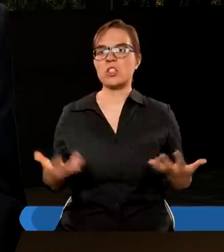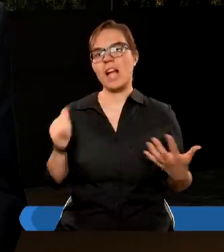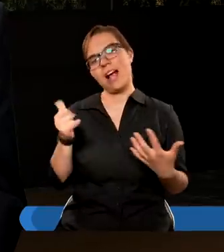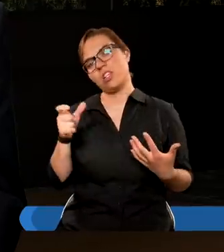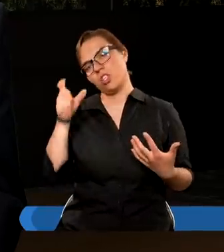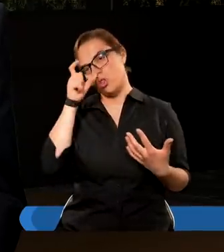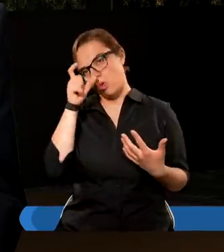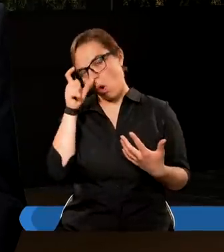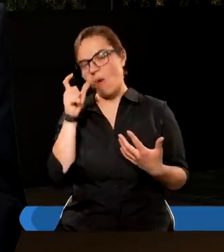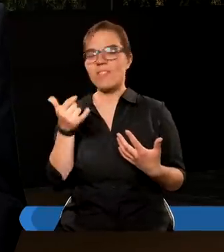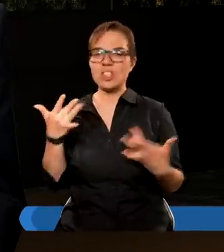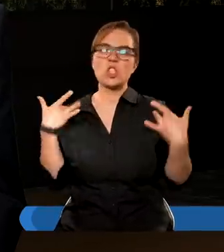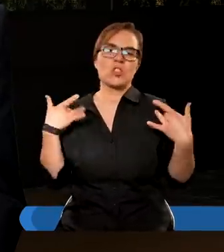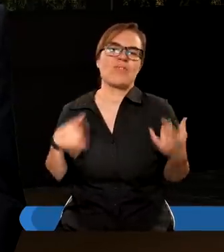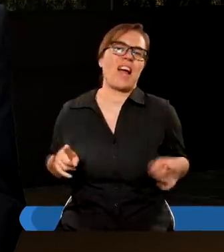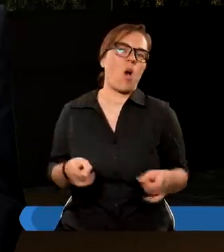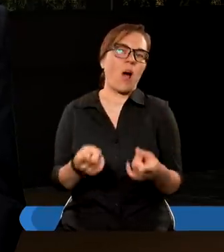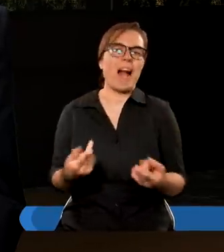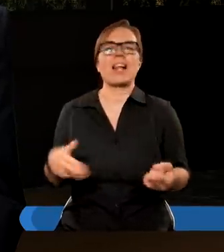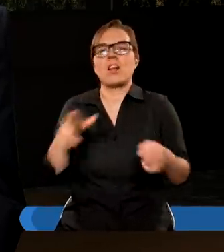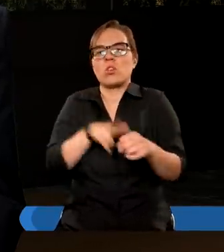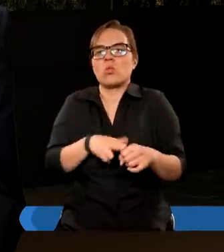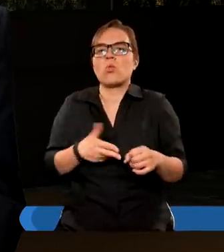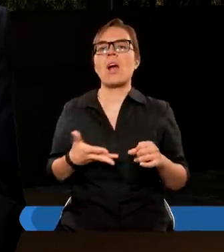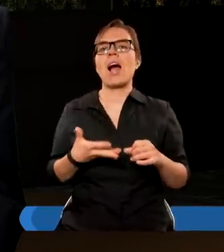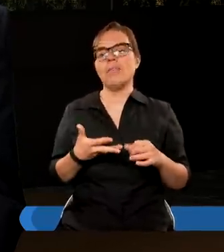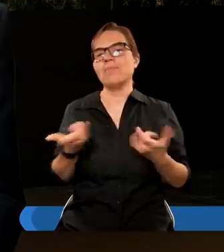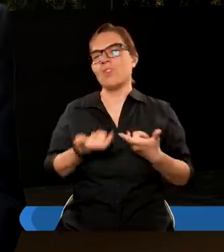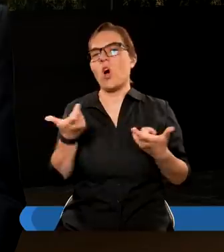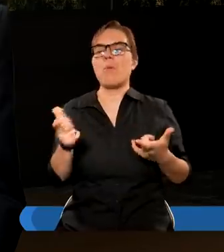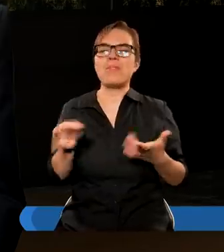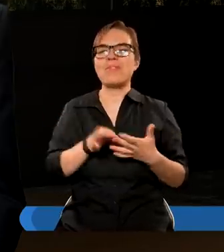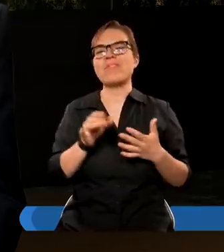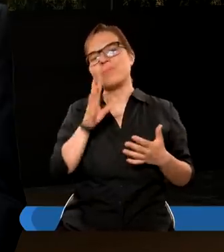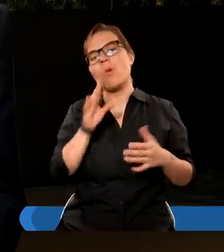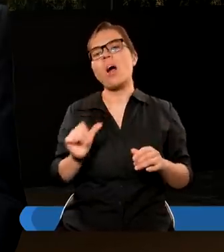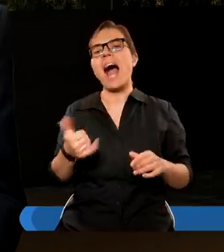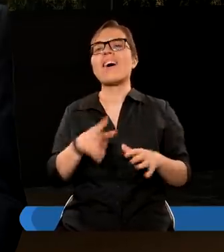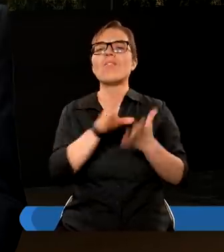człowiek czy siła czy organizacja, która odbiera cześć boską,